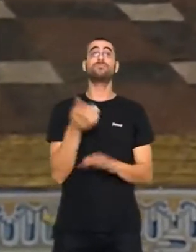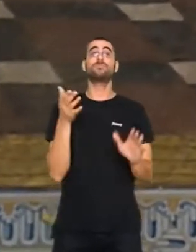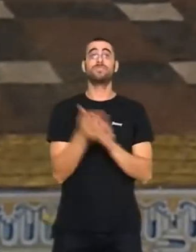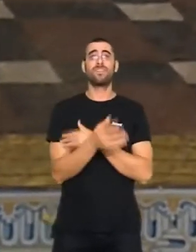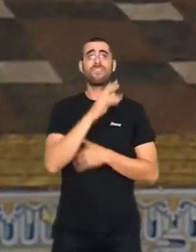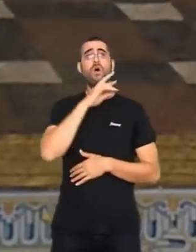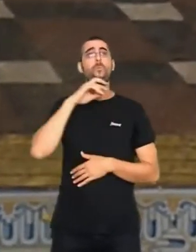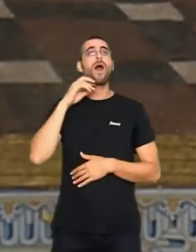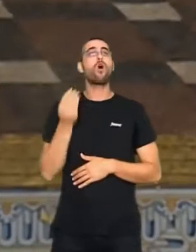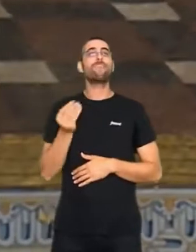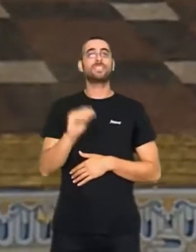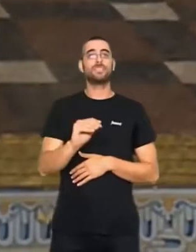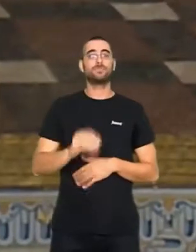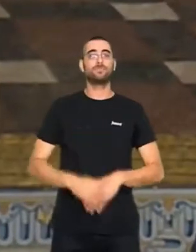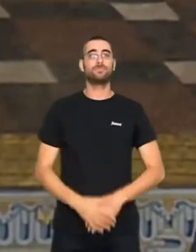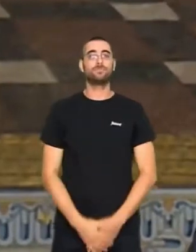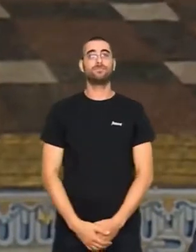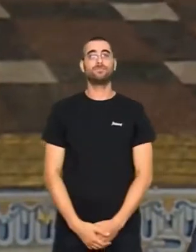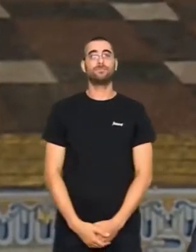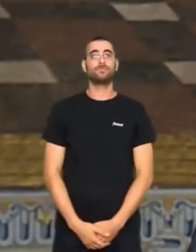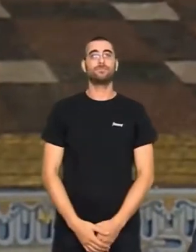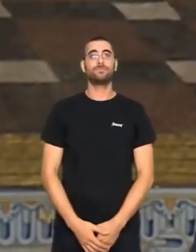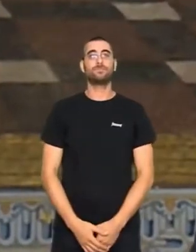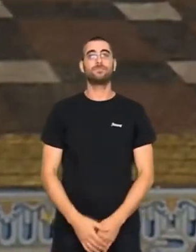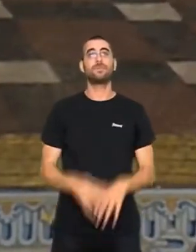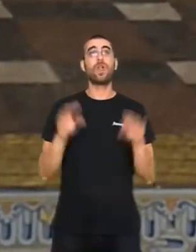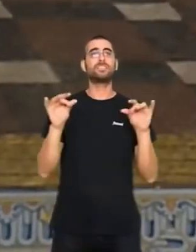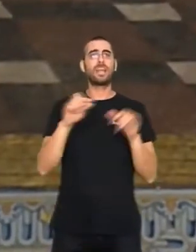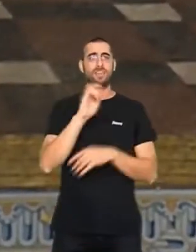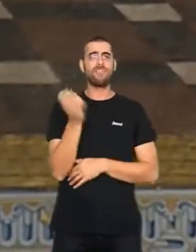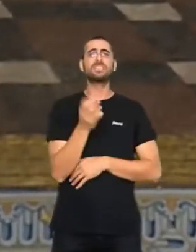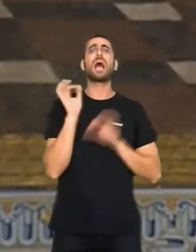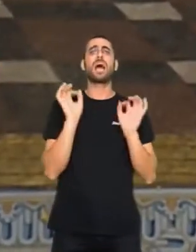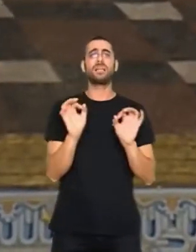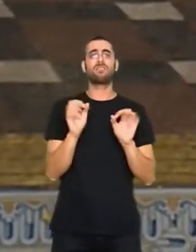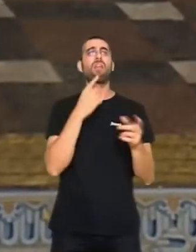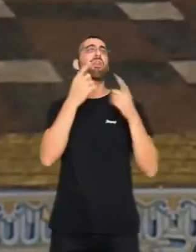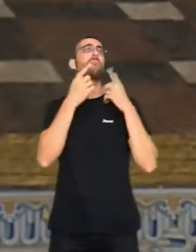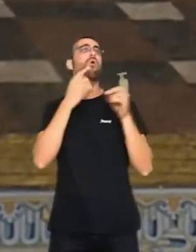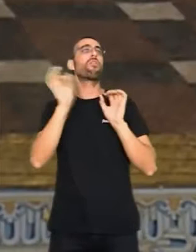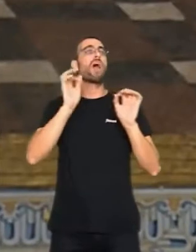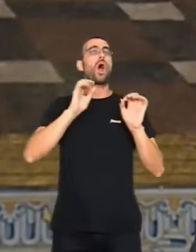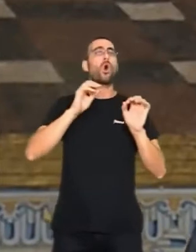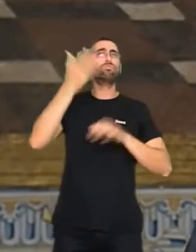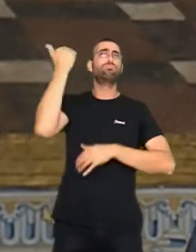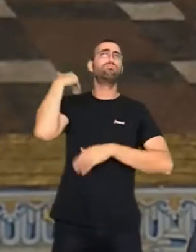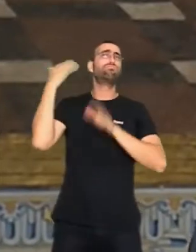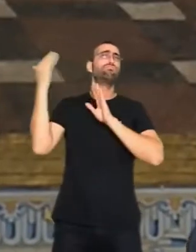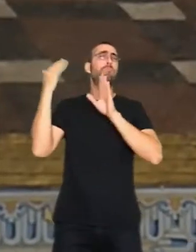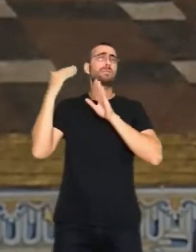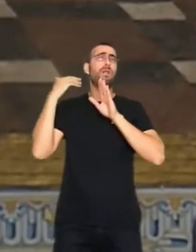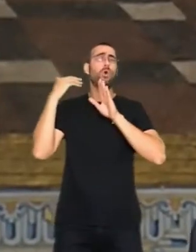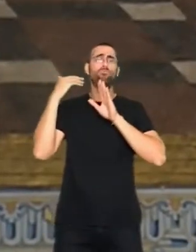un valor afegit. Som una terra diversa, certament, i front a demagogies i fanatismes del passat que malden per